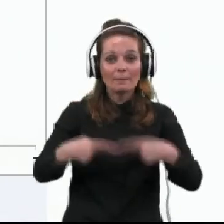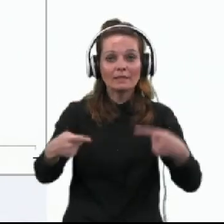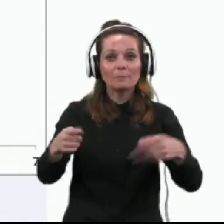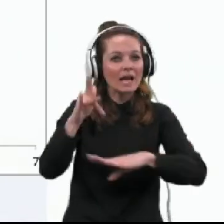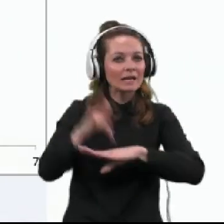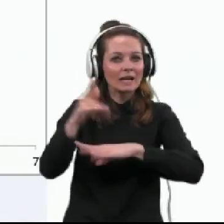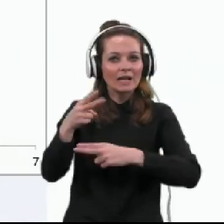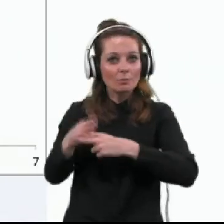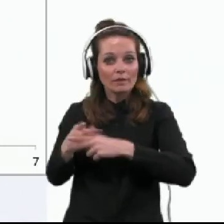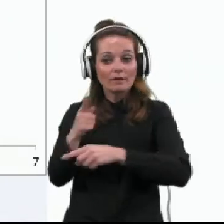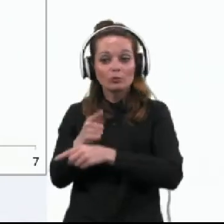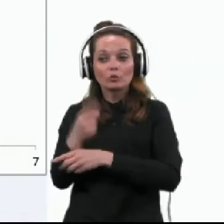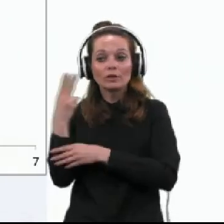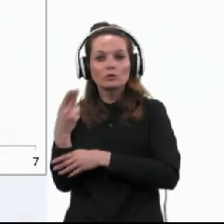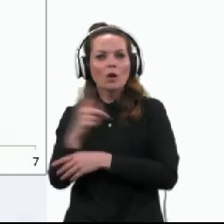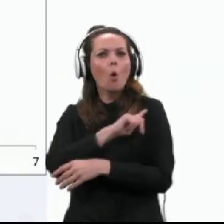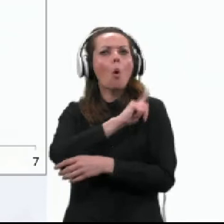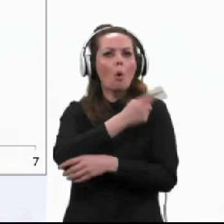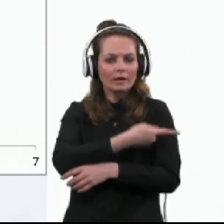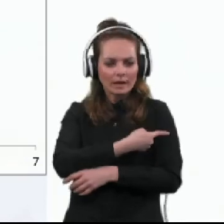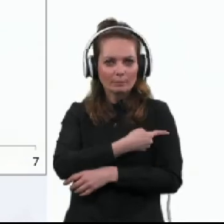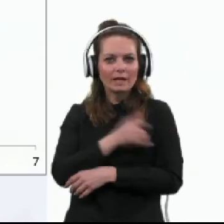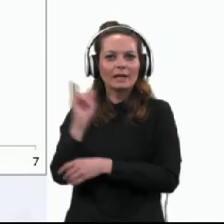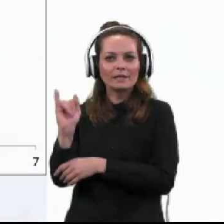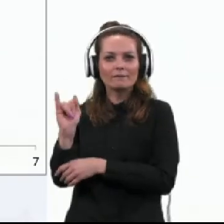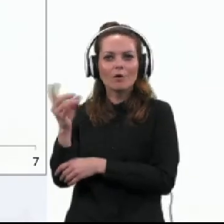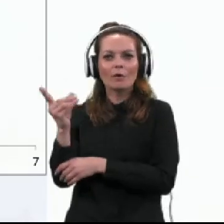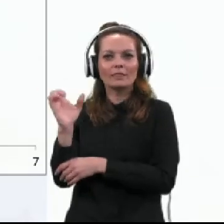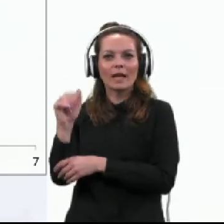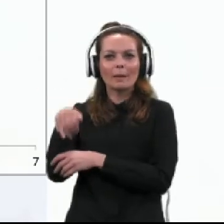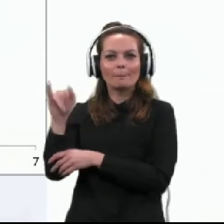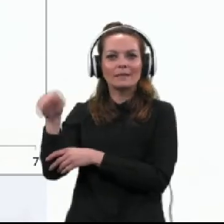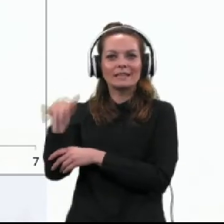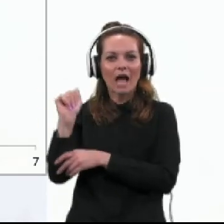bolezni tudi v Sloveniji okrepila infodemijo.